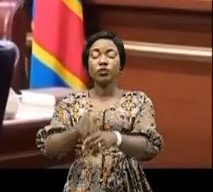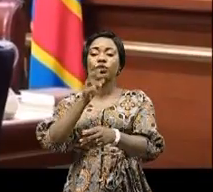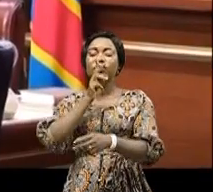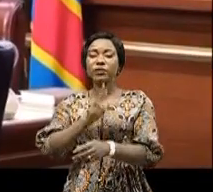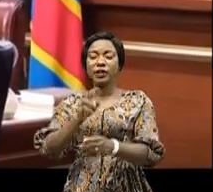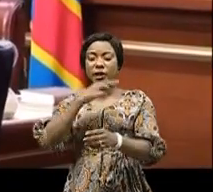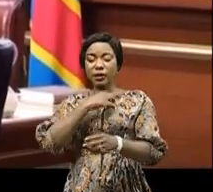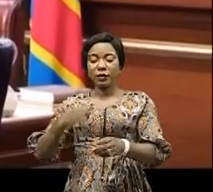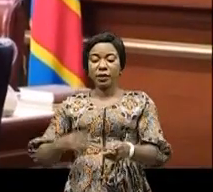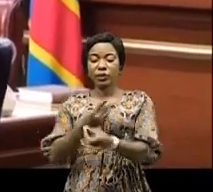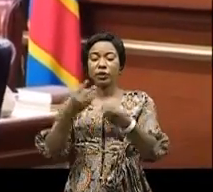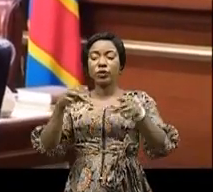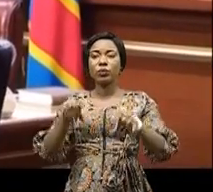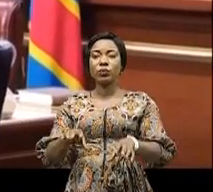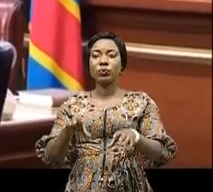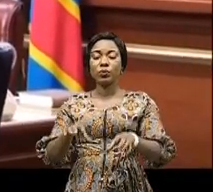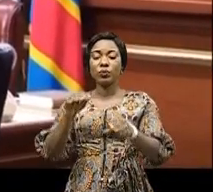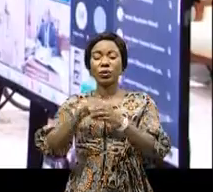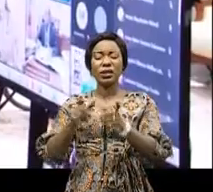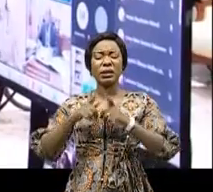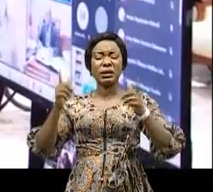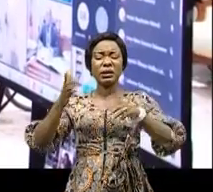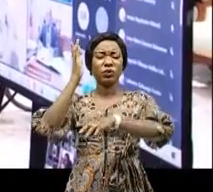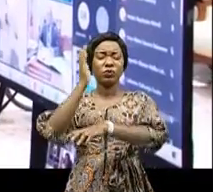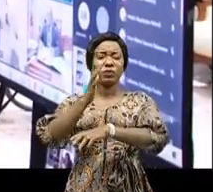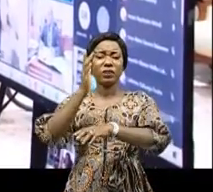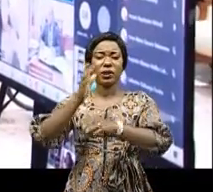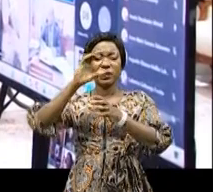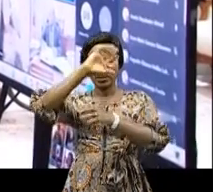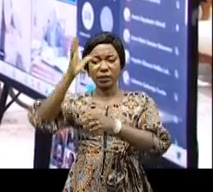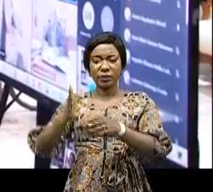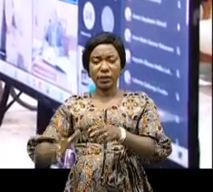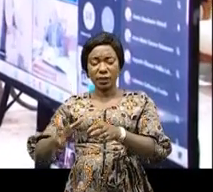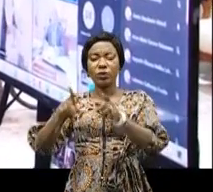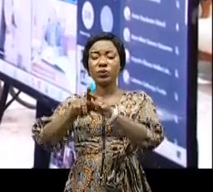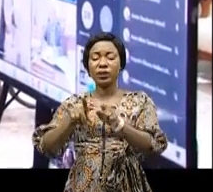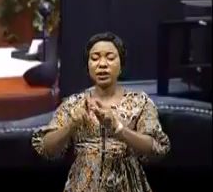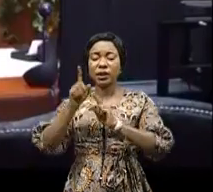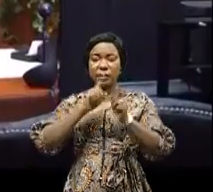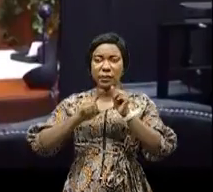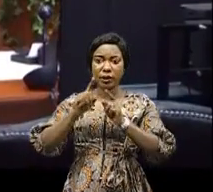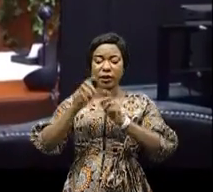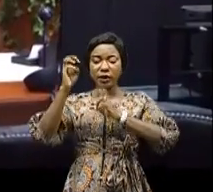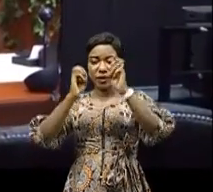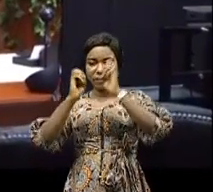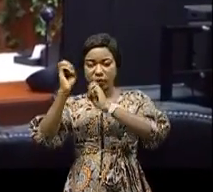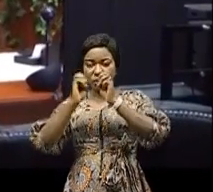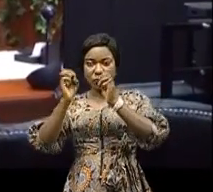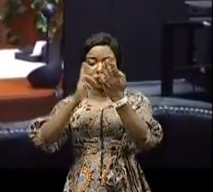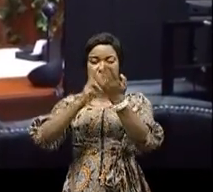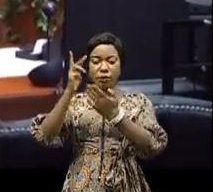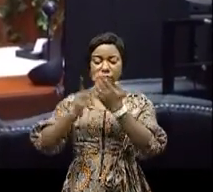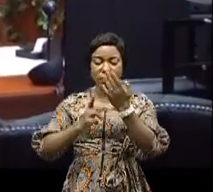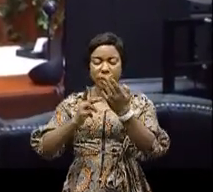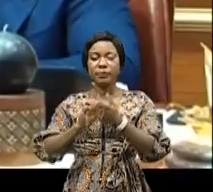de la République démocratique du Congo à cette grande conférence climatique. Il s'agit notamment de l'évaluation du programme d'un